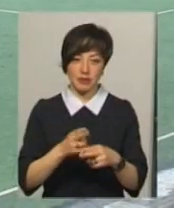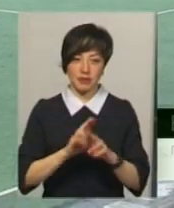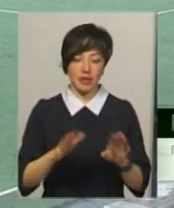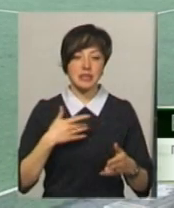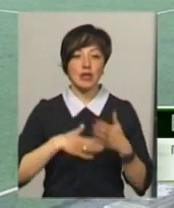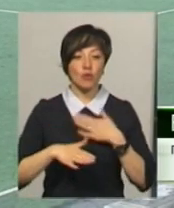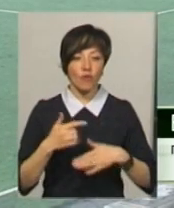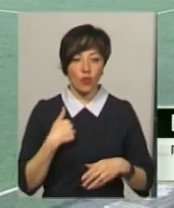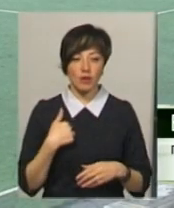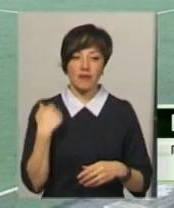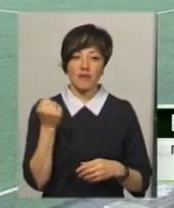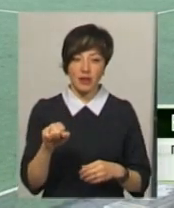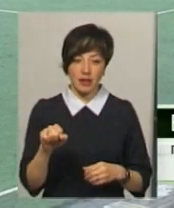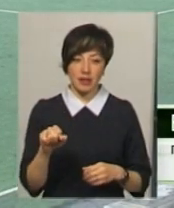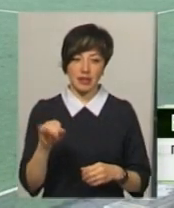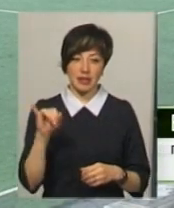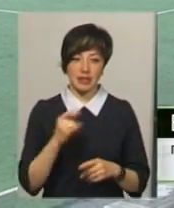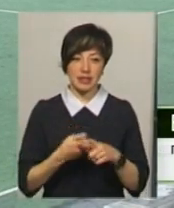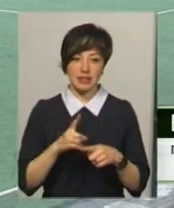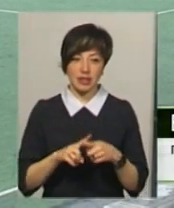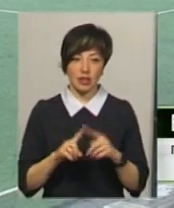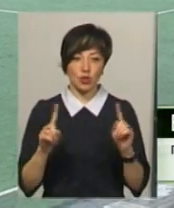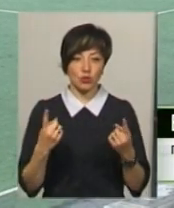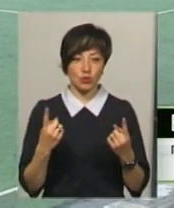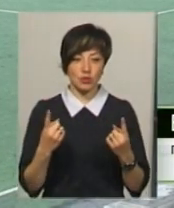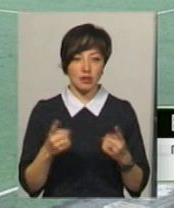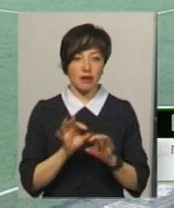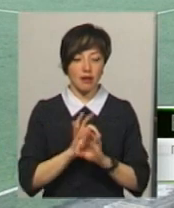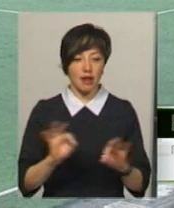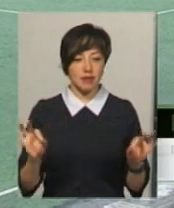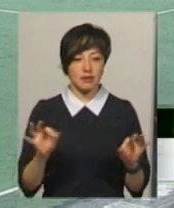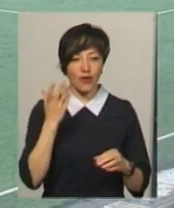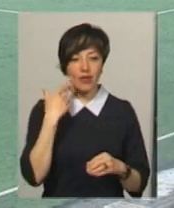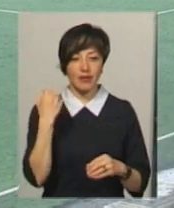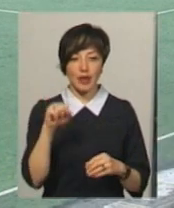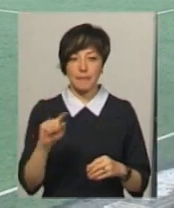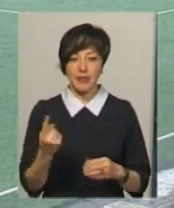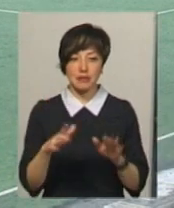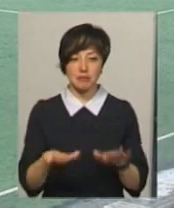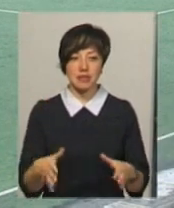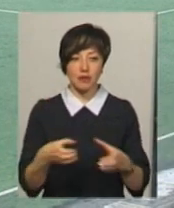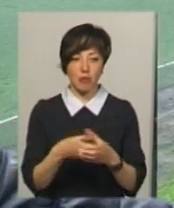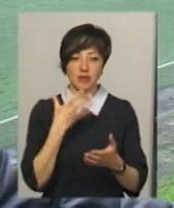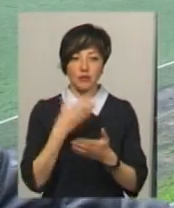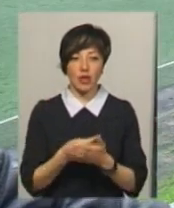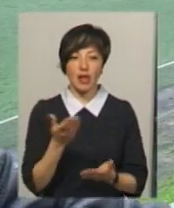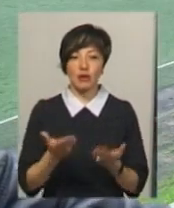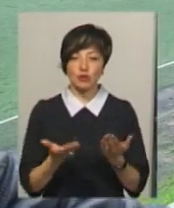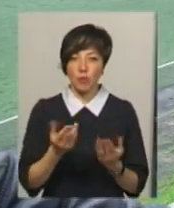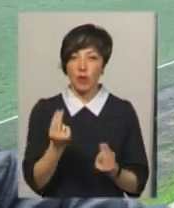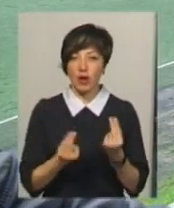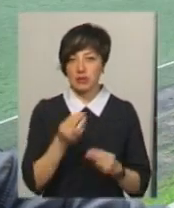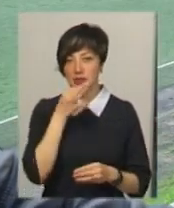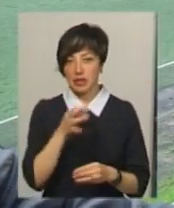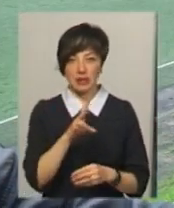Задоволений, тому що ми виграли, і це дуже класно, коли ти виграєш перше місце зі своєю командою. Якщо по ігрі